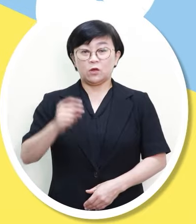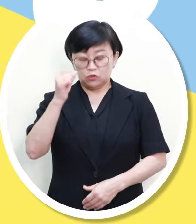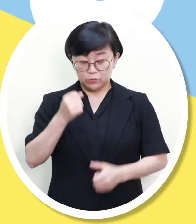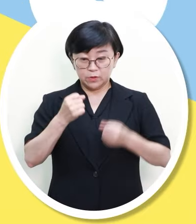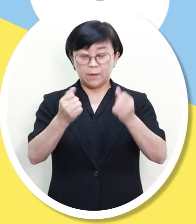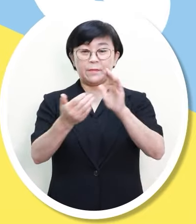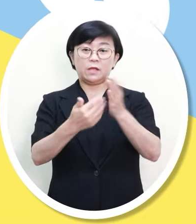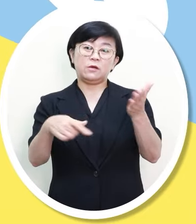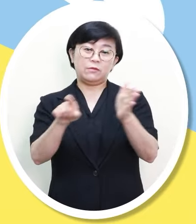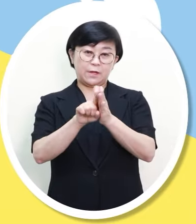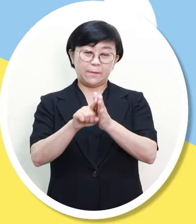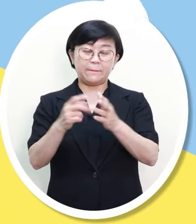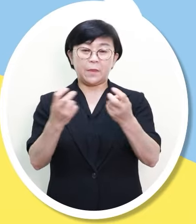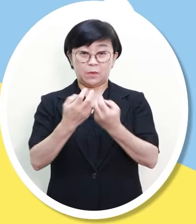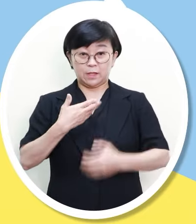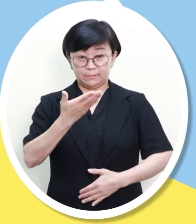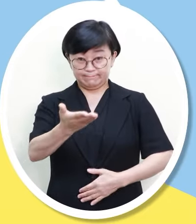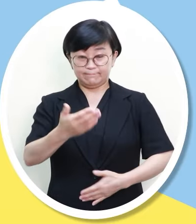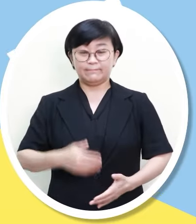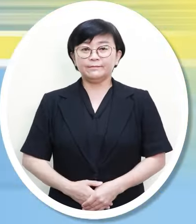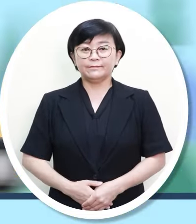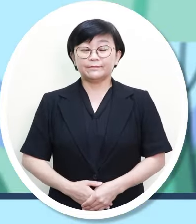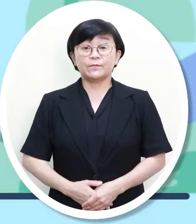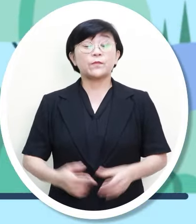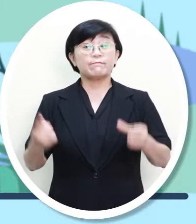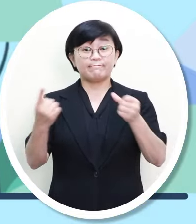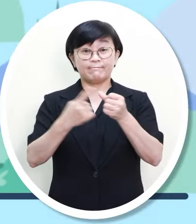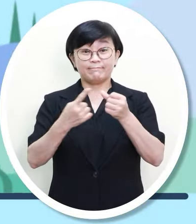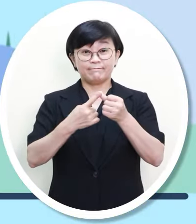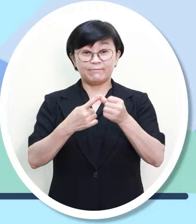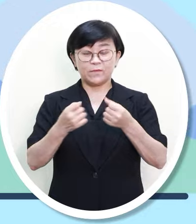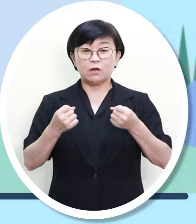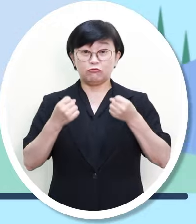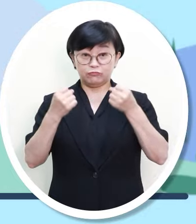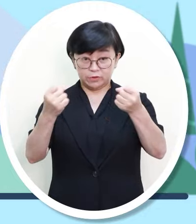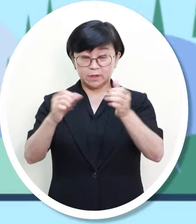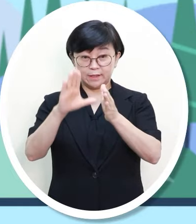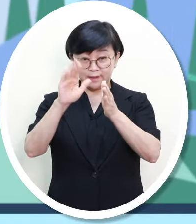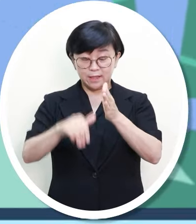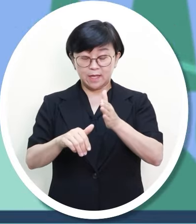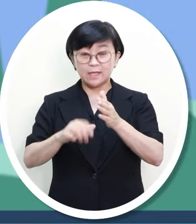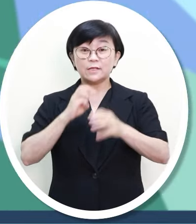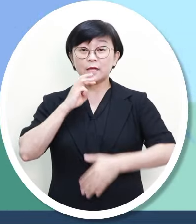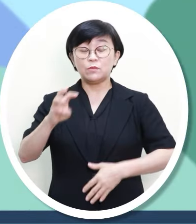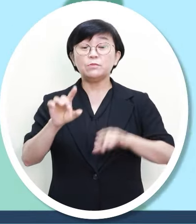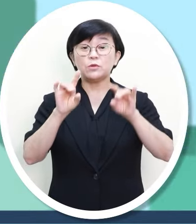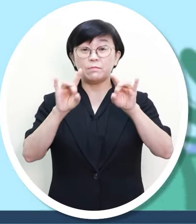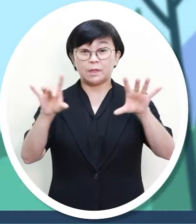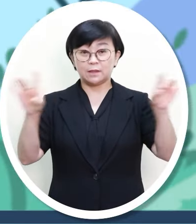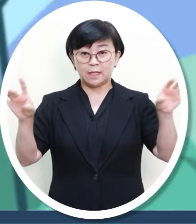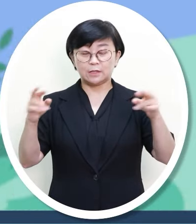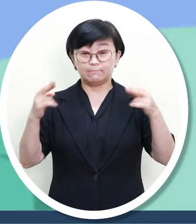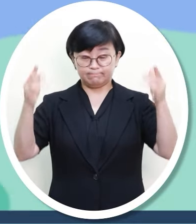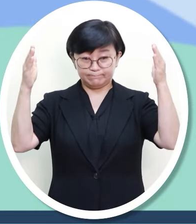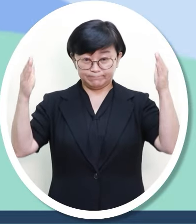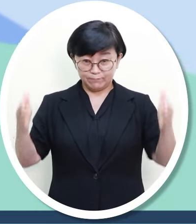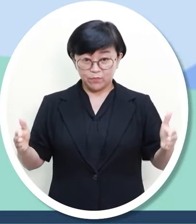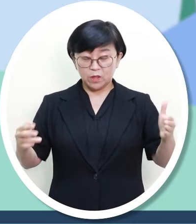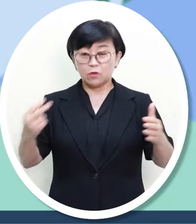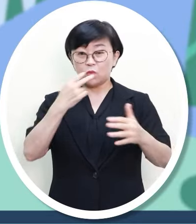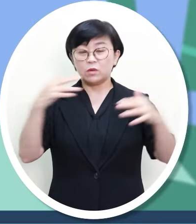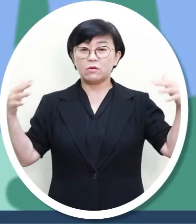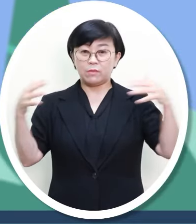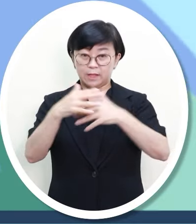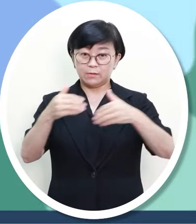졸음운전 예방수칙을 알려드립니다. 첫 번째, 운전 중에는 30분에 한 번씩 창문을 열어